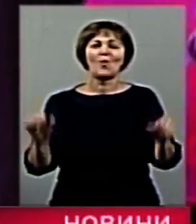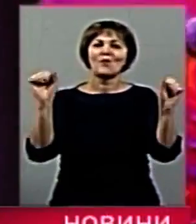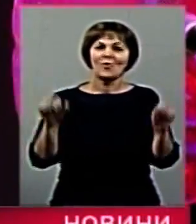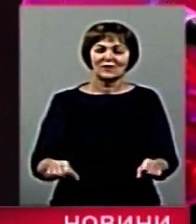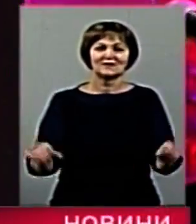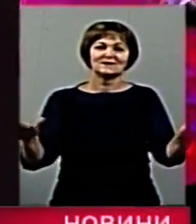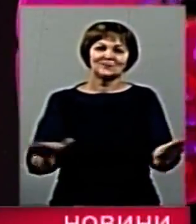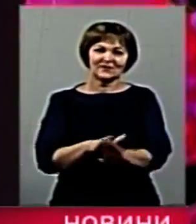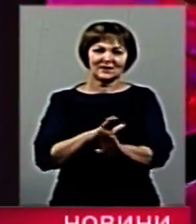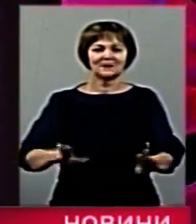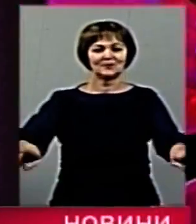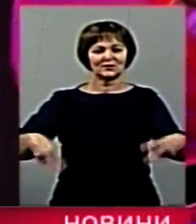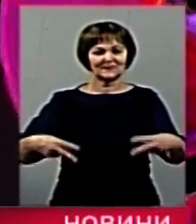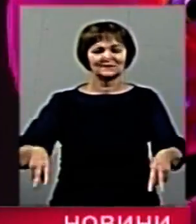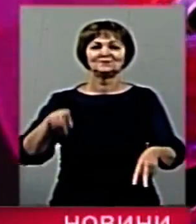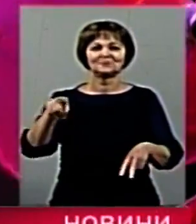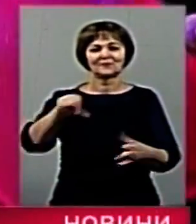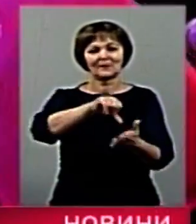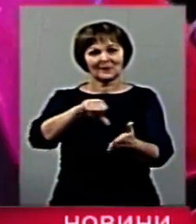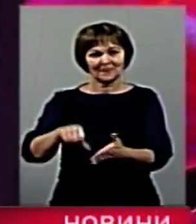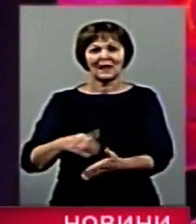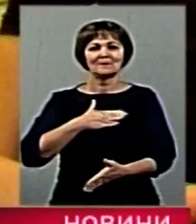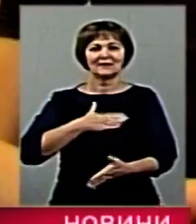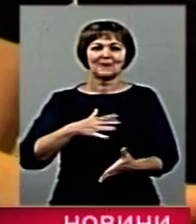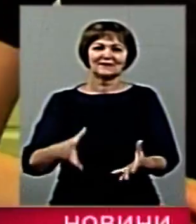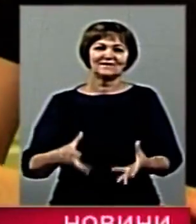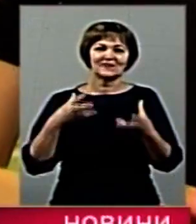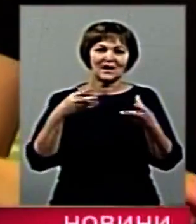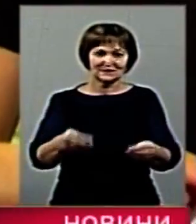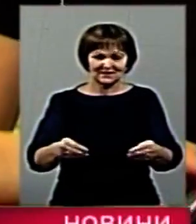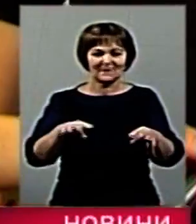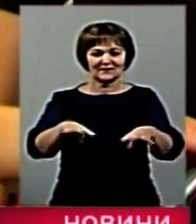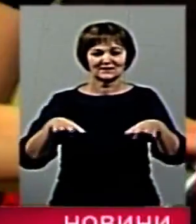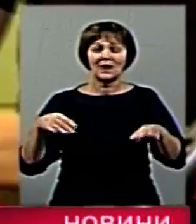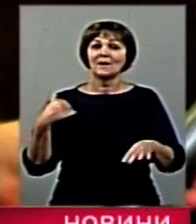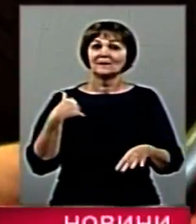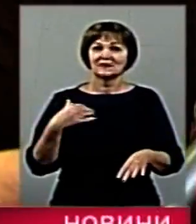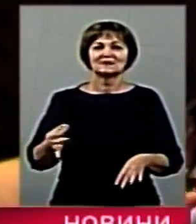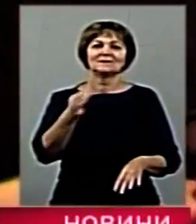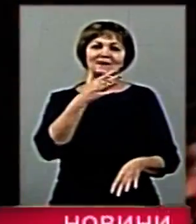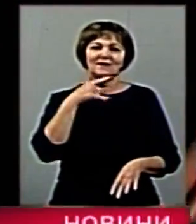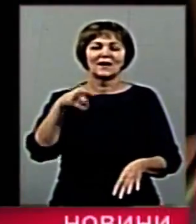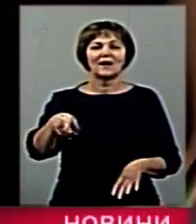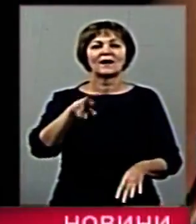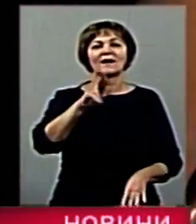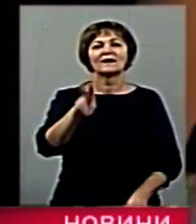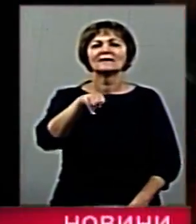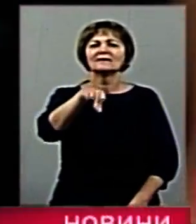Виступи артистів залишили про себе приємні враження у глядачів. Мені сподобалося, трік співає.